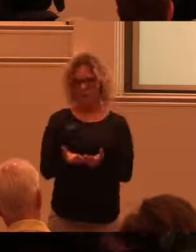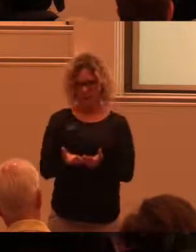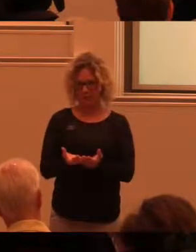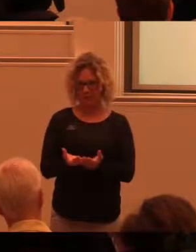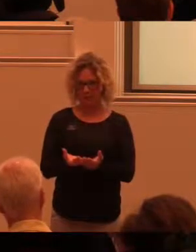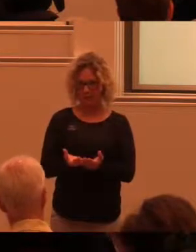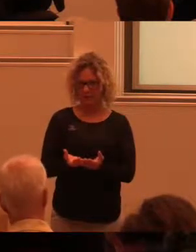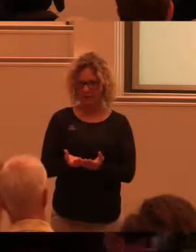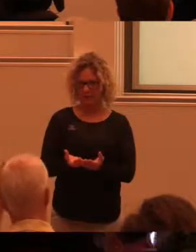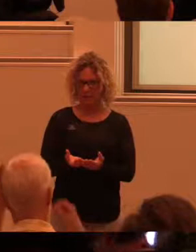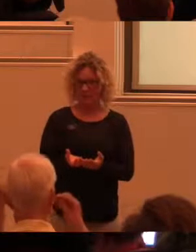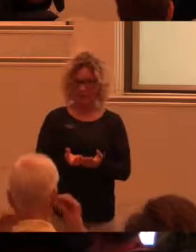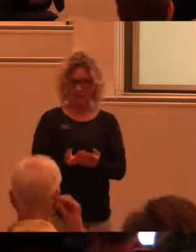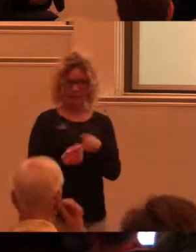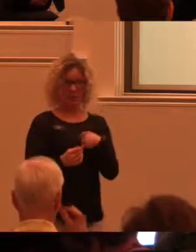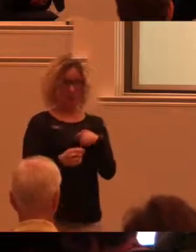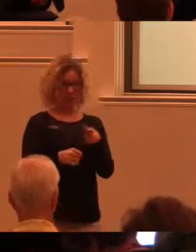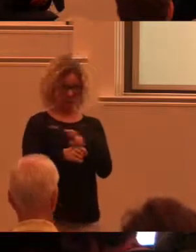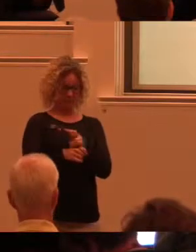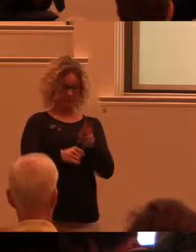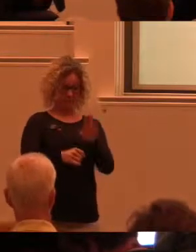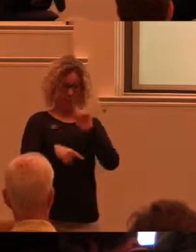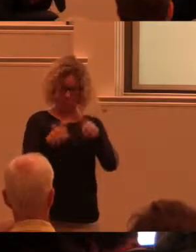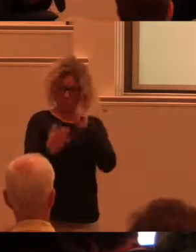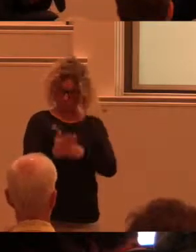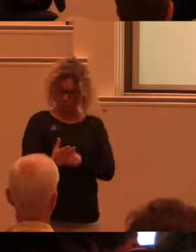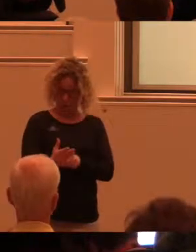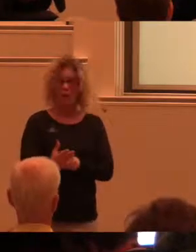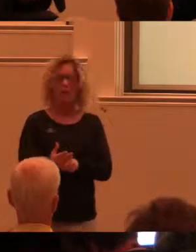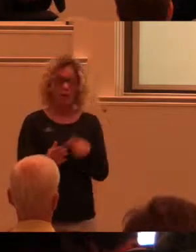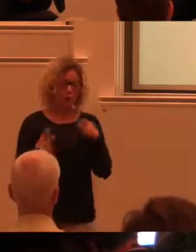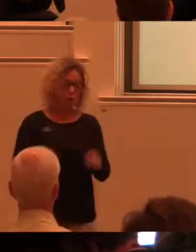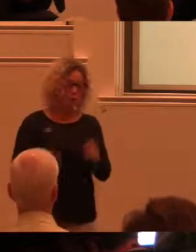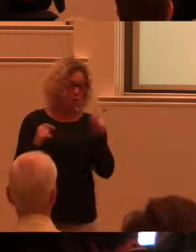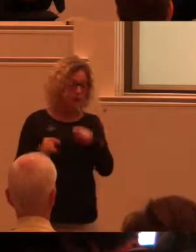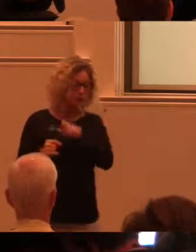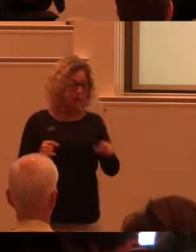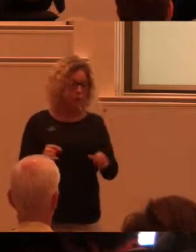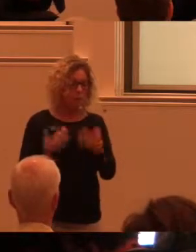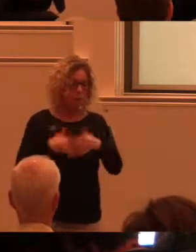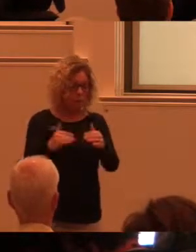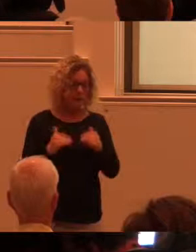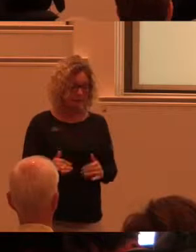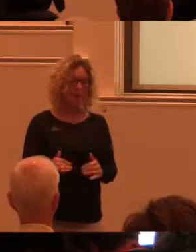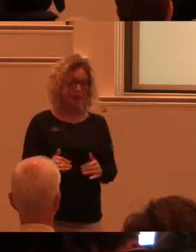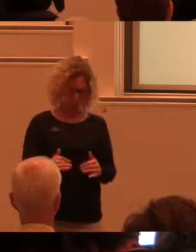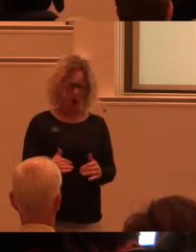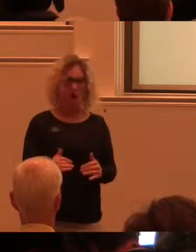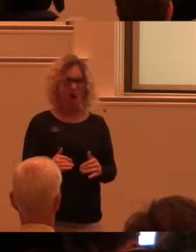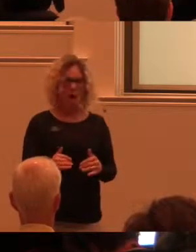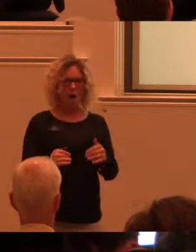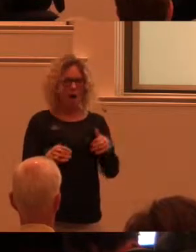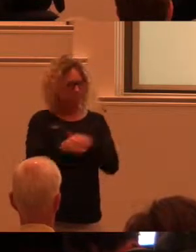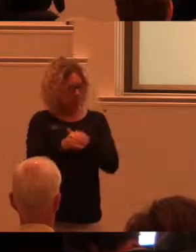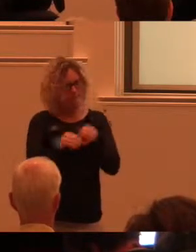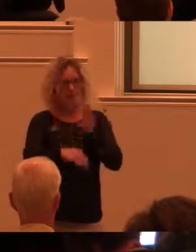När man tittar på de utvecklingsmålen så kan man för det första se att personer med funktionsnedsättning är mycket, mycket mer närvarande